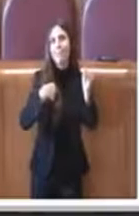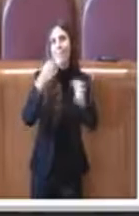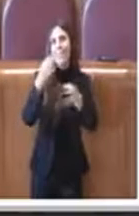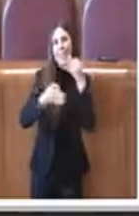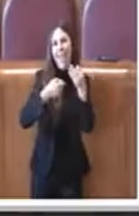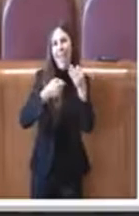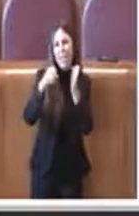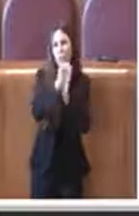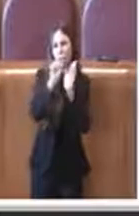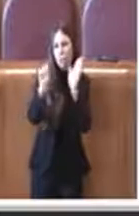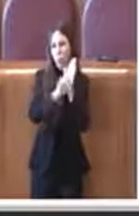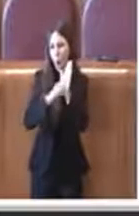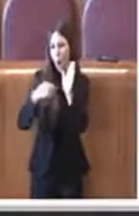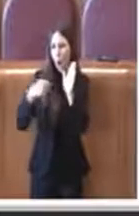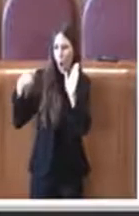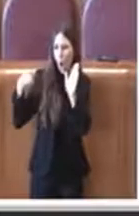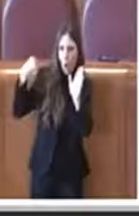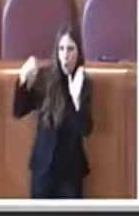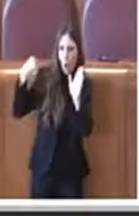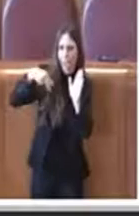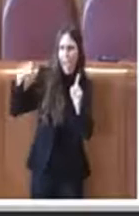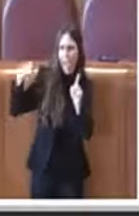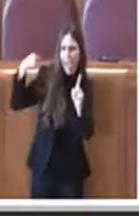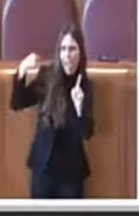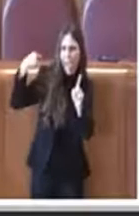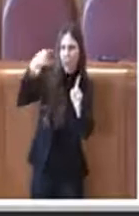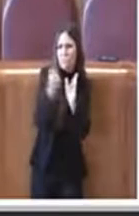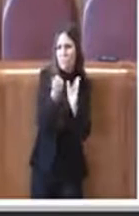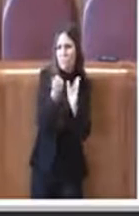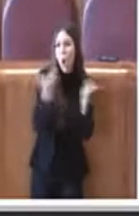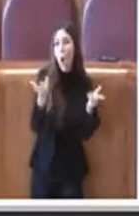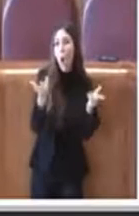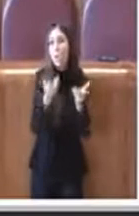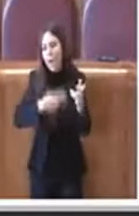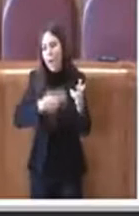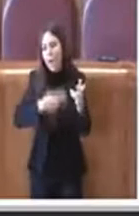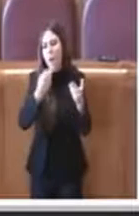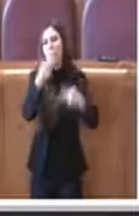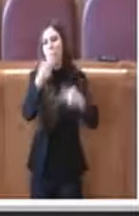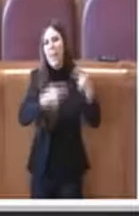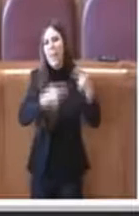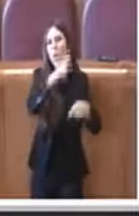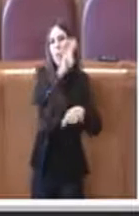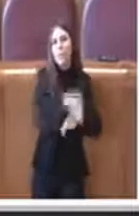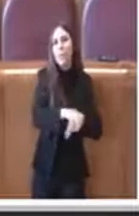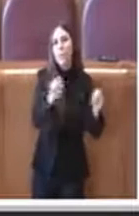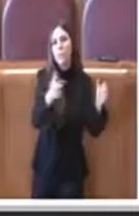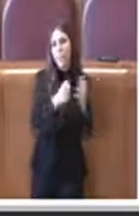che è accaduto nel corso di questi anni con questo bilancio 2017.